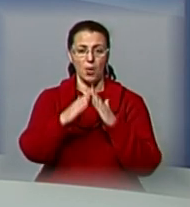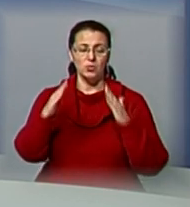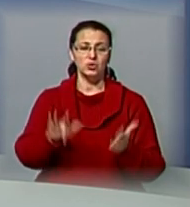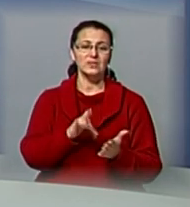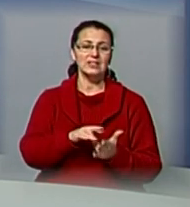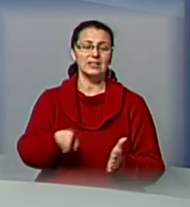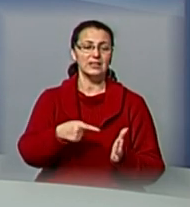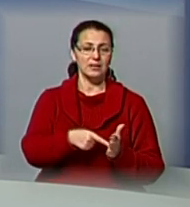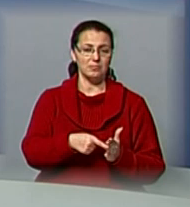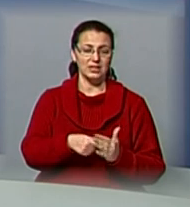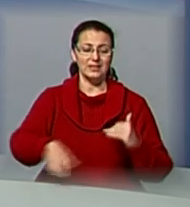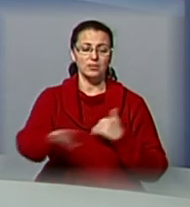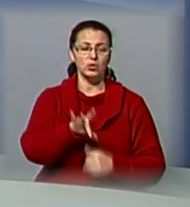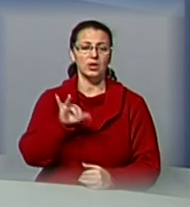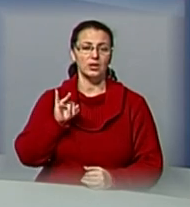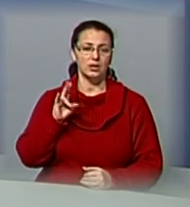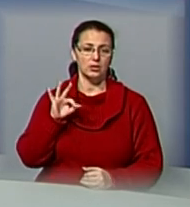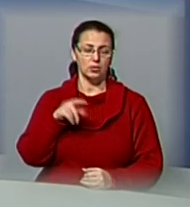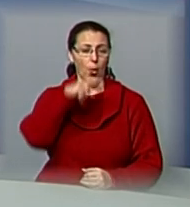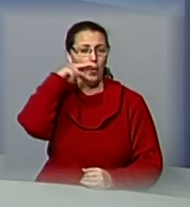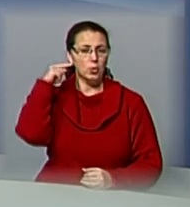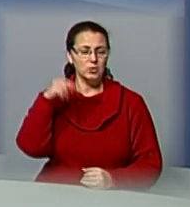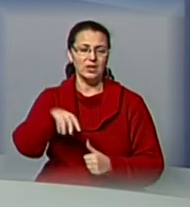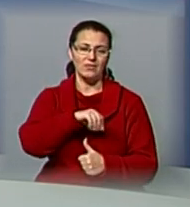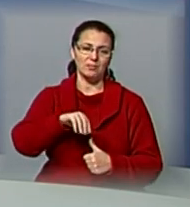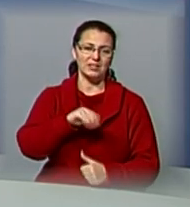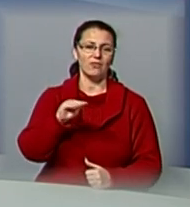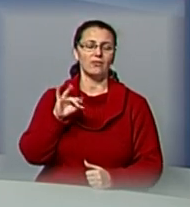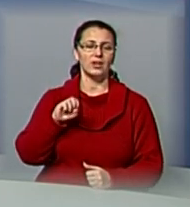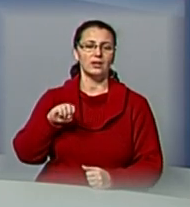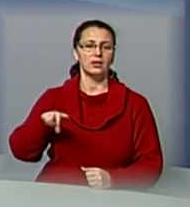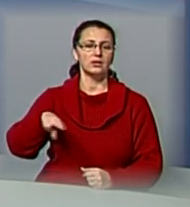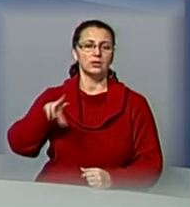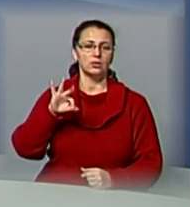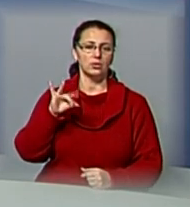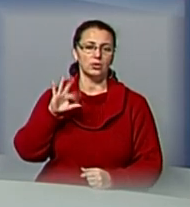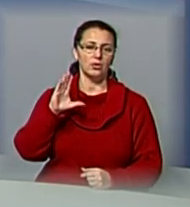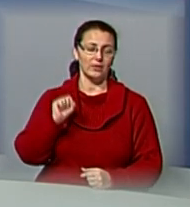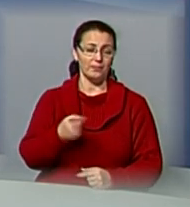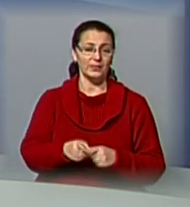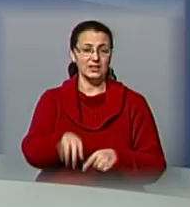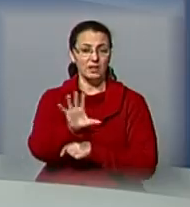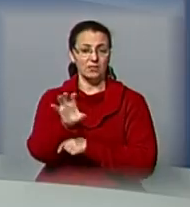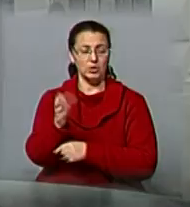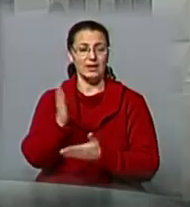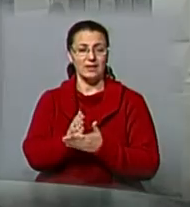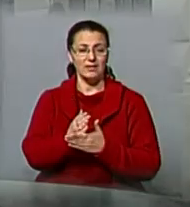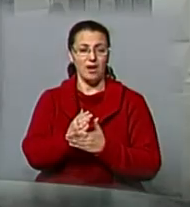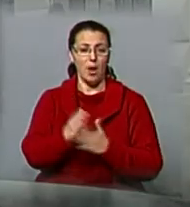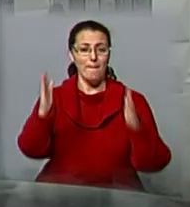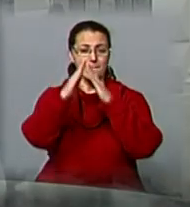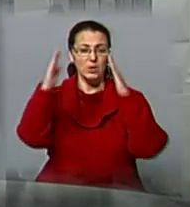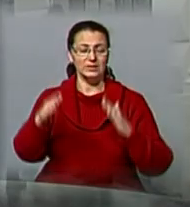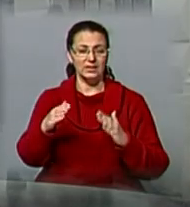центрі міста, зокрема, на площі Ринок, вулиці Руській, Вірменській, Федорова. На цих кадрах ви бачите кам'яницю на площі Ринок